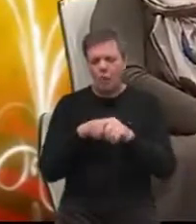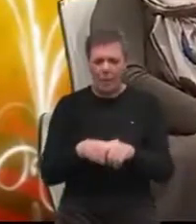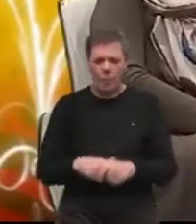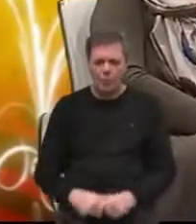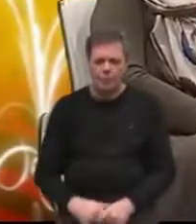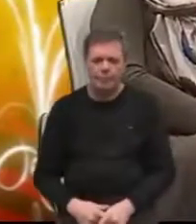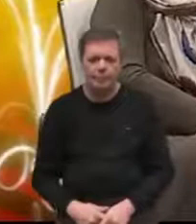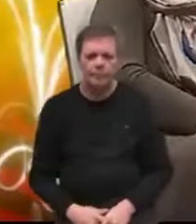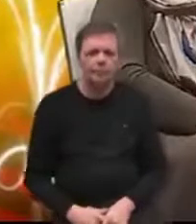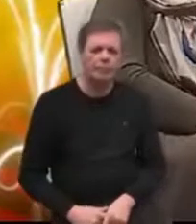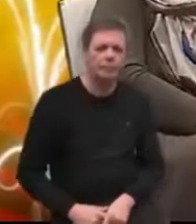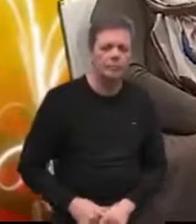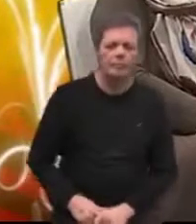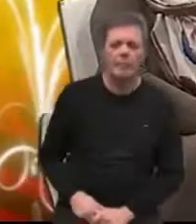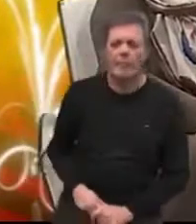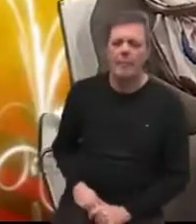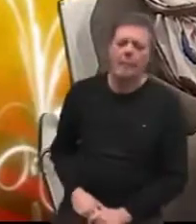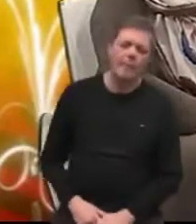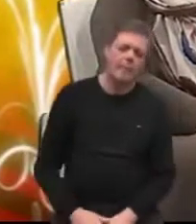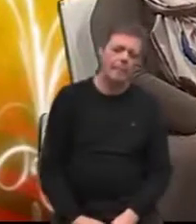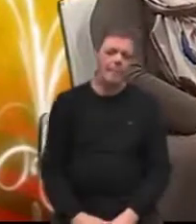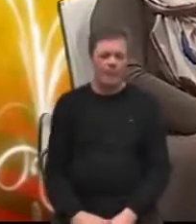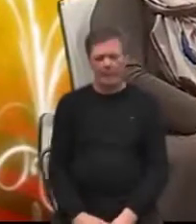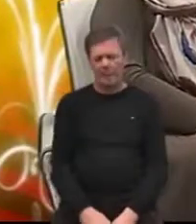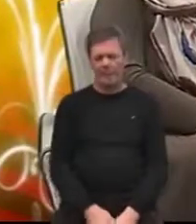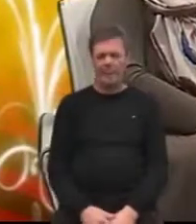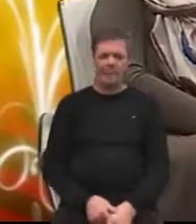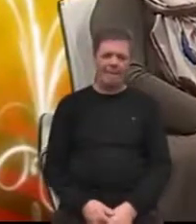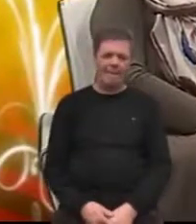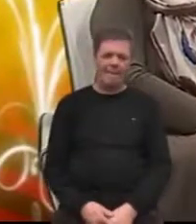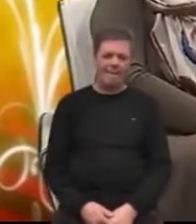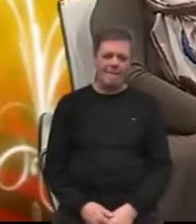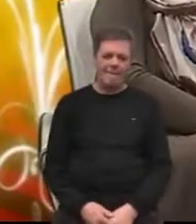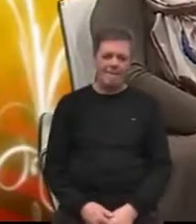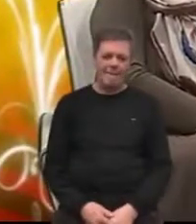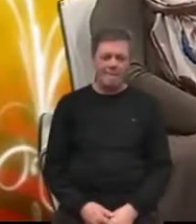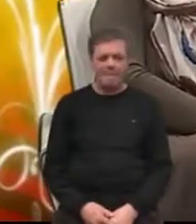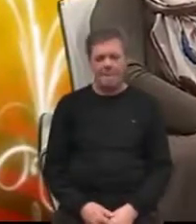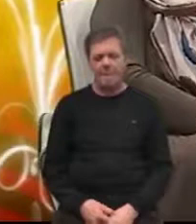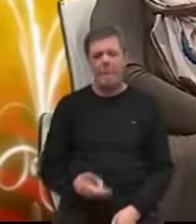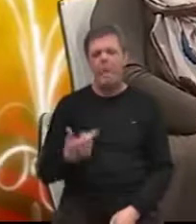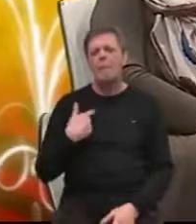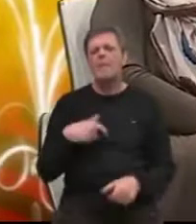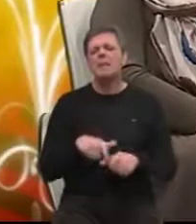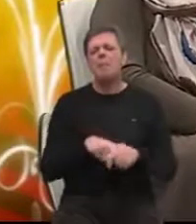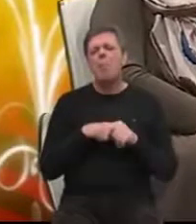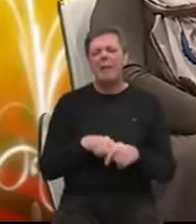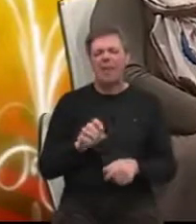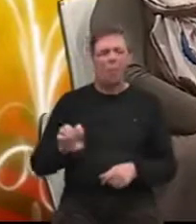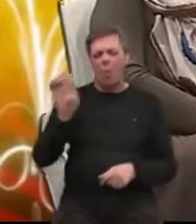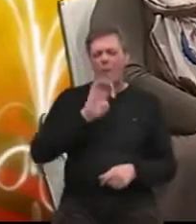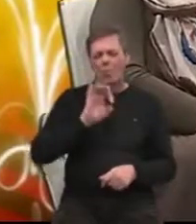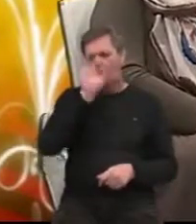reći... tri rečenice, dobre. Evo, brze rečenice. Dakle, mi smo... će režisa ovo fiksirati. Mi smo partner u evropskom